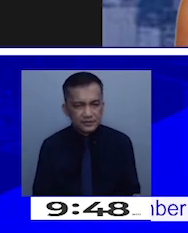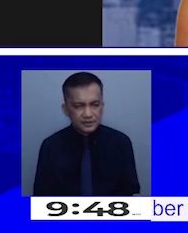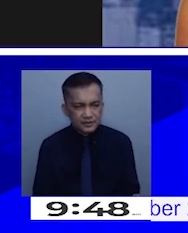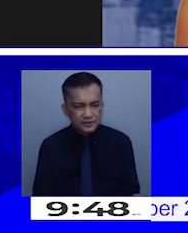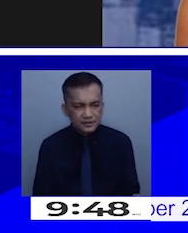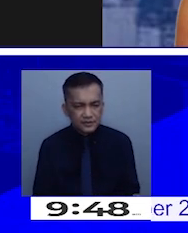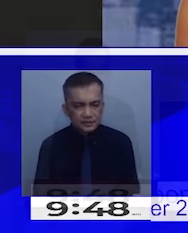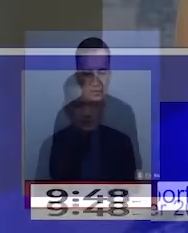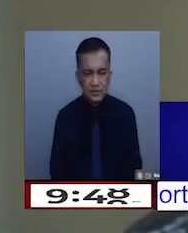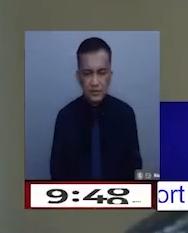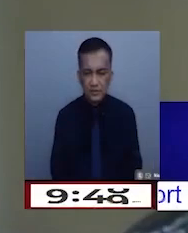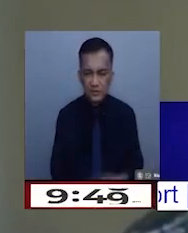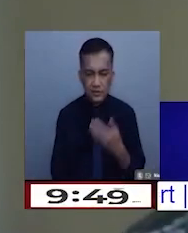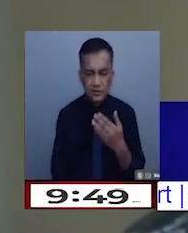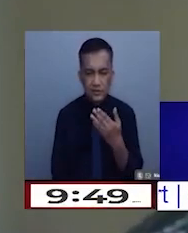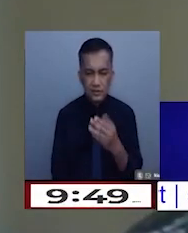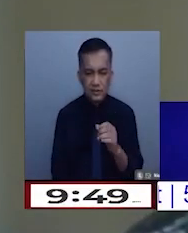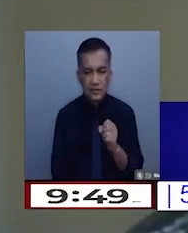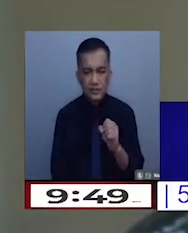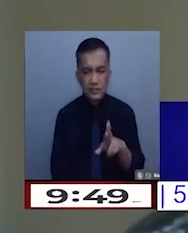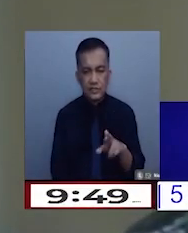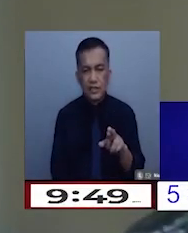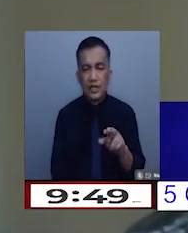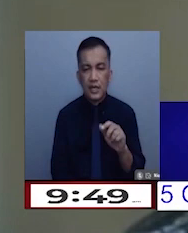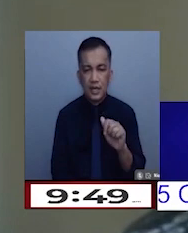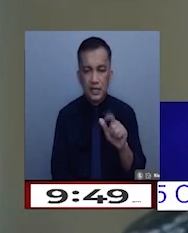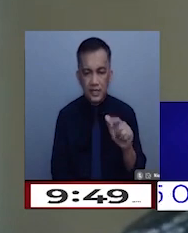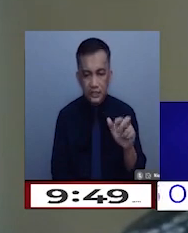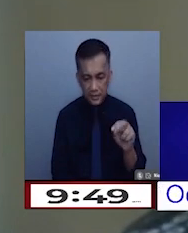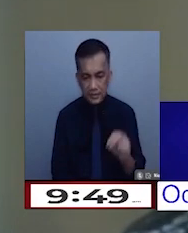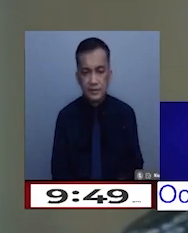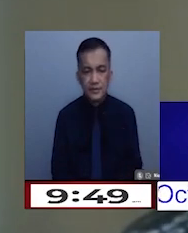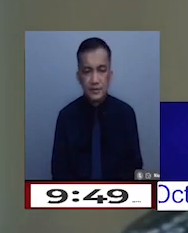Okay. Thank you, Sir Alan Gatos. Neil?